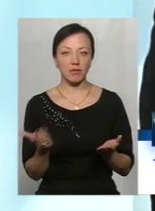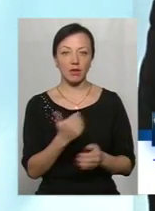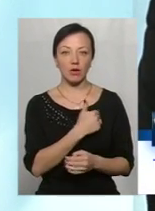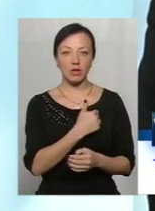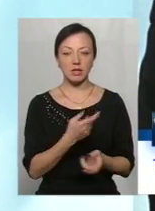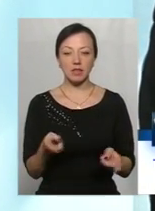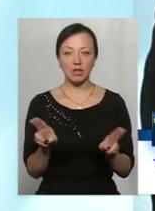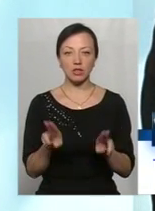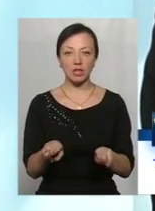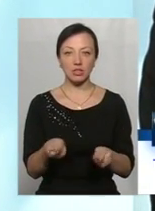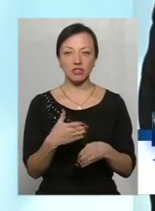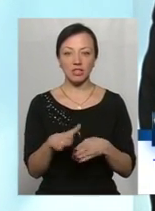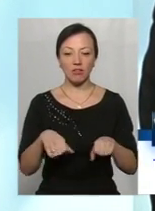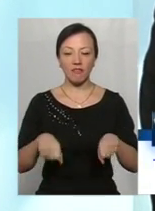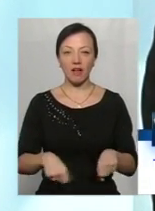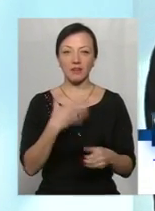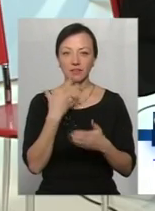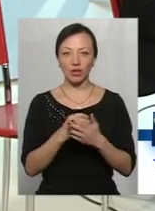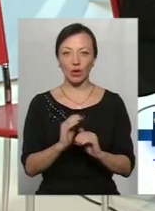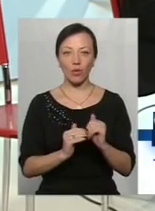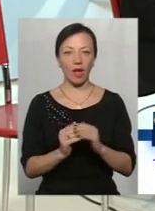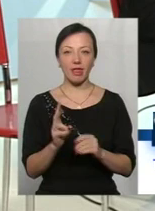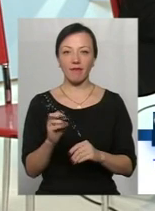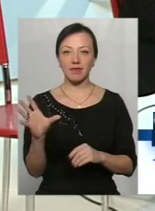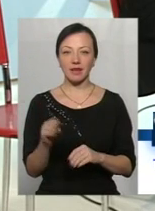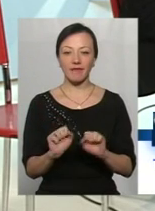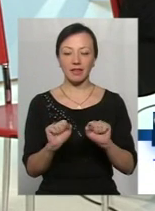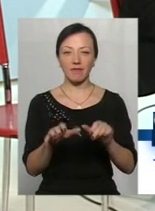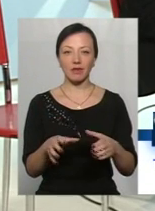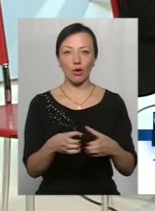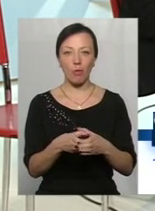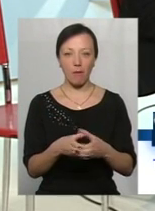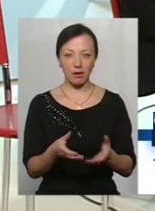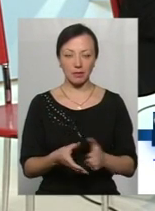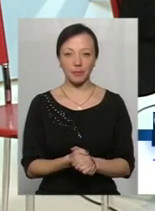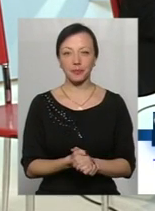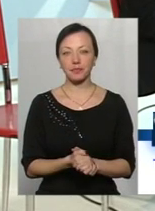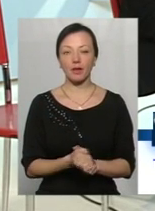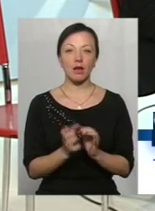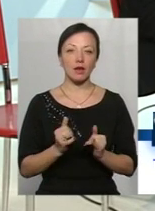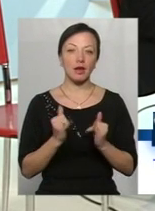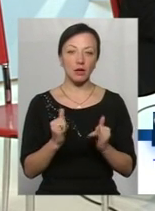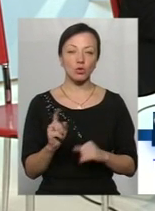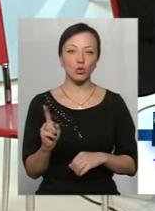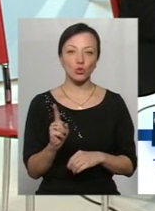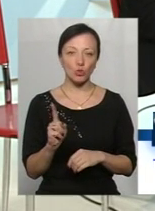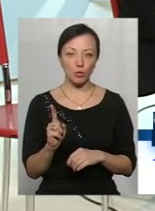частину влади у своїх руках, не все віддавати громадам. Власне, для того, щоб